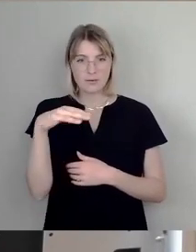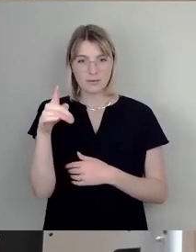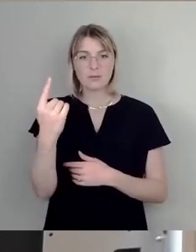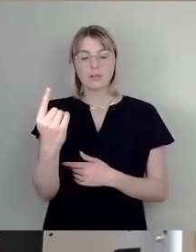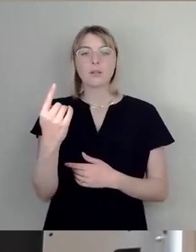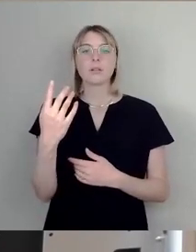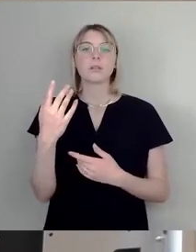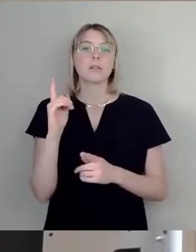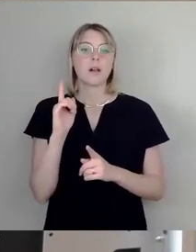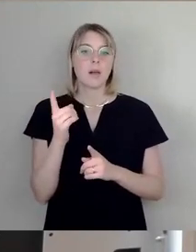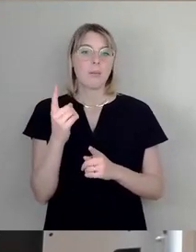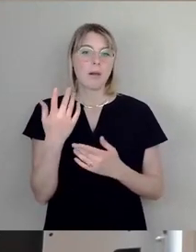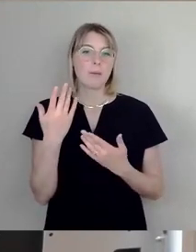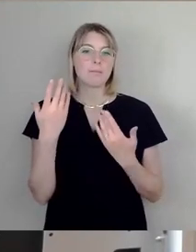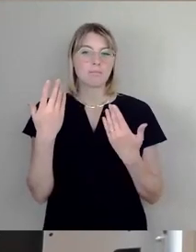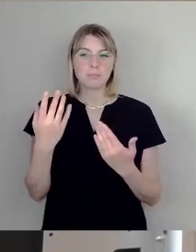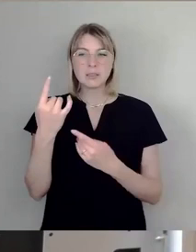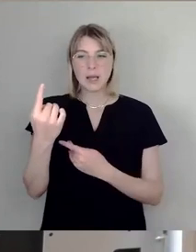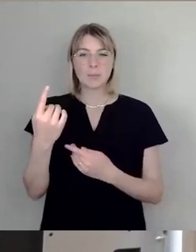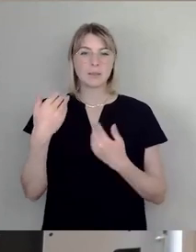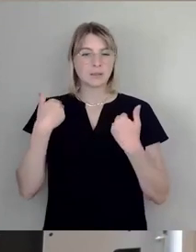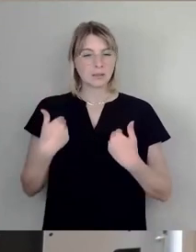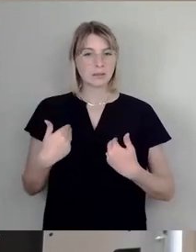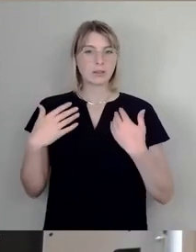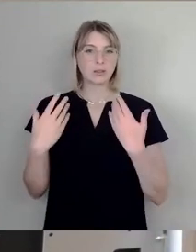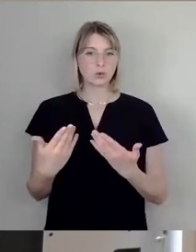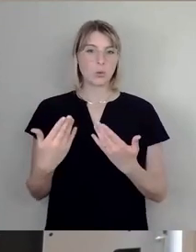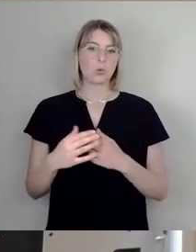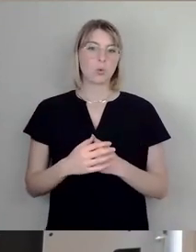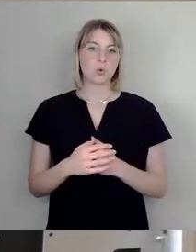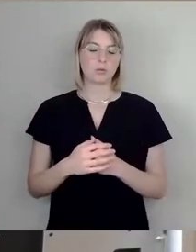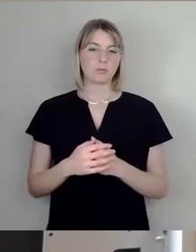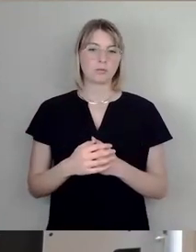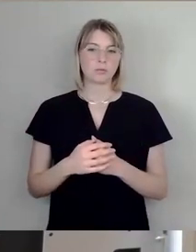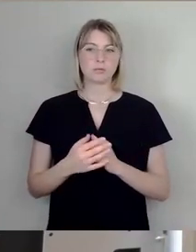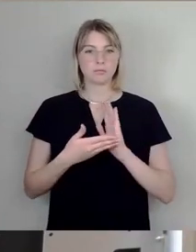Diktatur in Deutschland dargestellt. Sie hat bereits